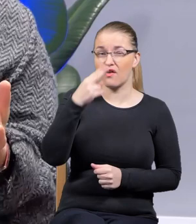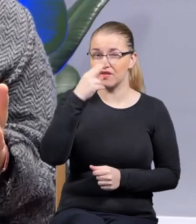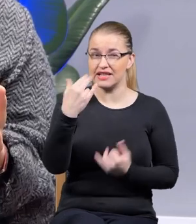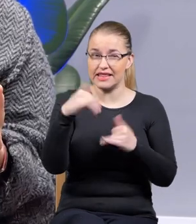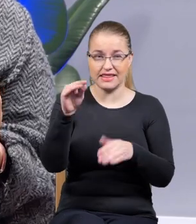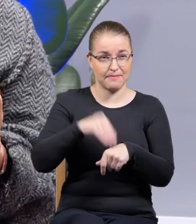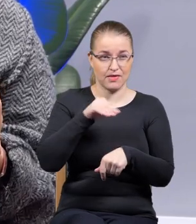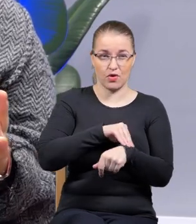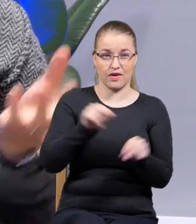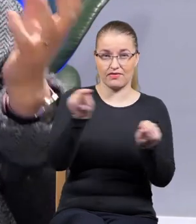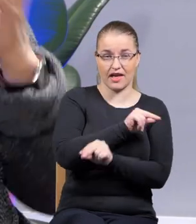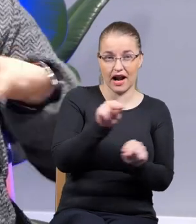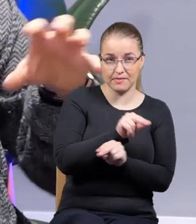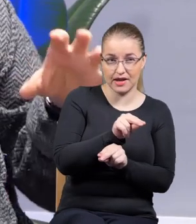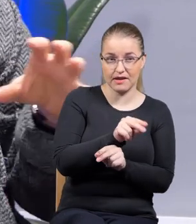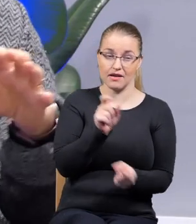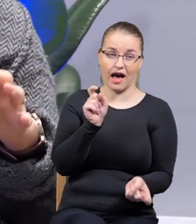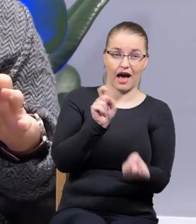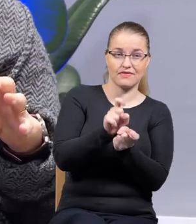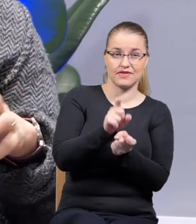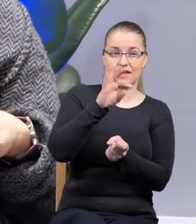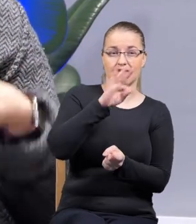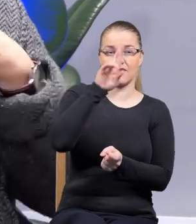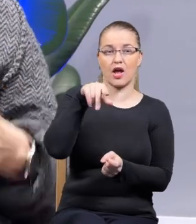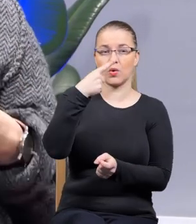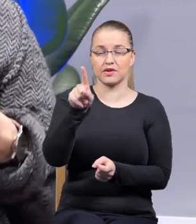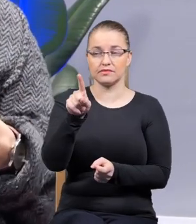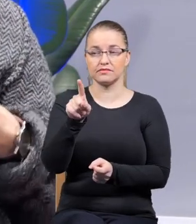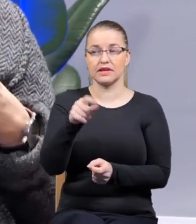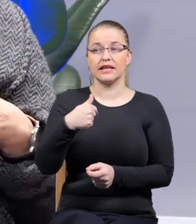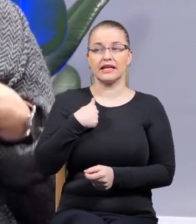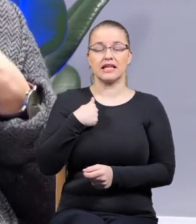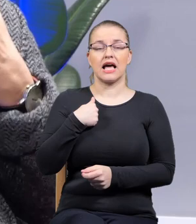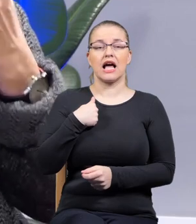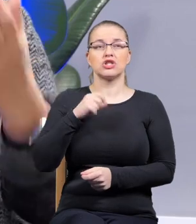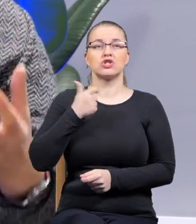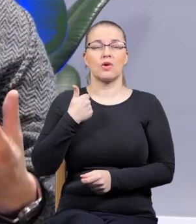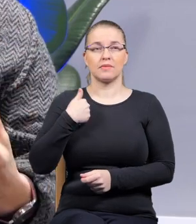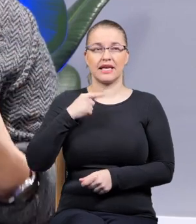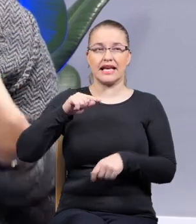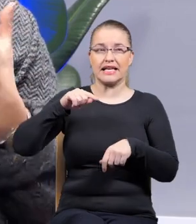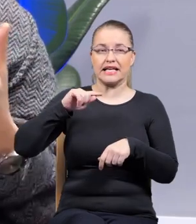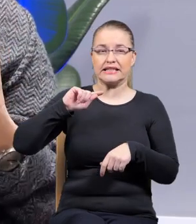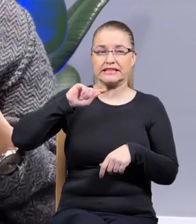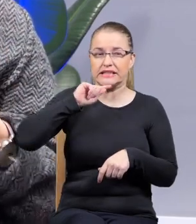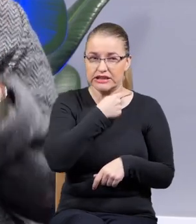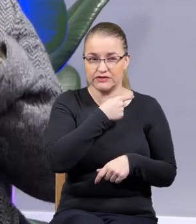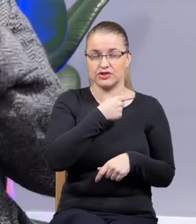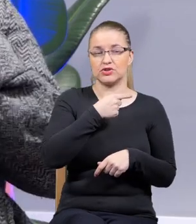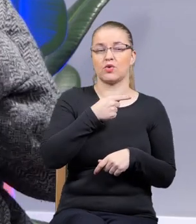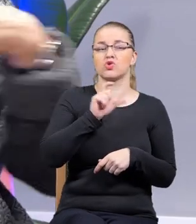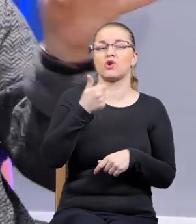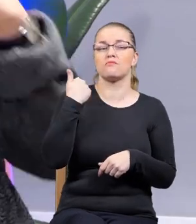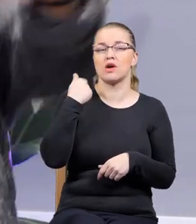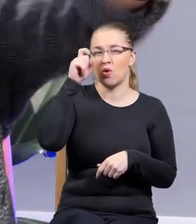inna metoda terapeutyczna, taka antyfreudowska zupełnie. To znaczy to, co mnie zraniło, to, co przyniosło zło na świecie,